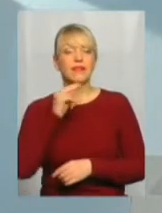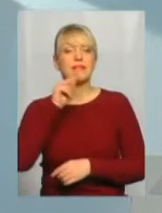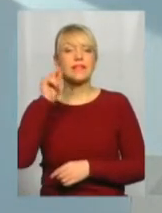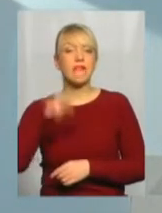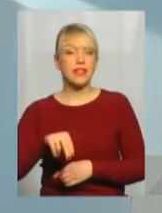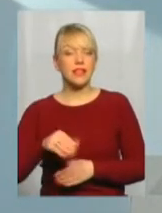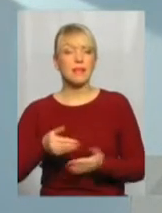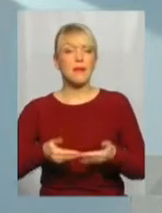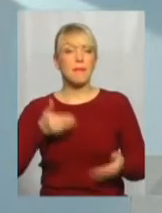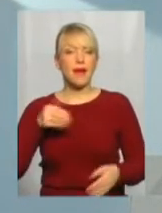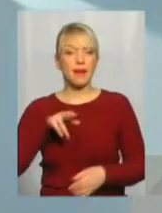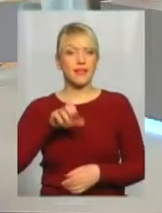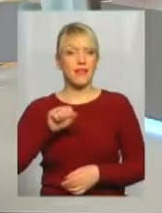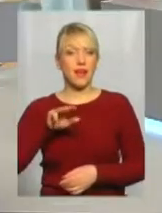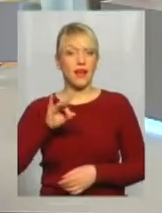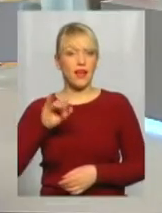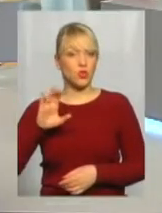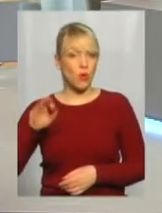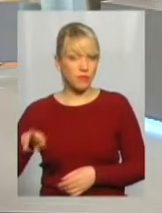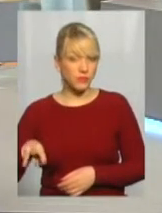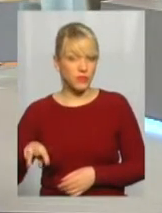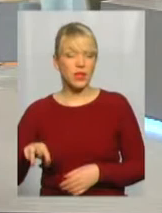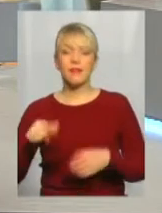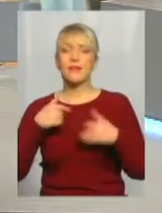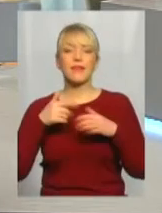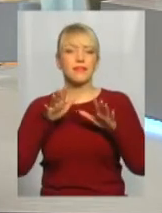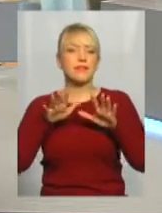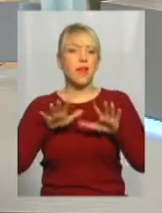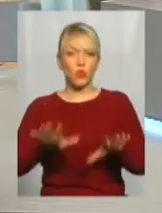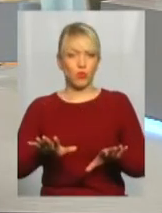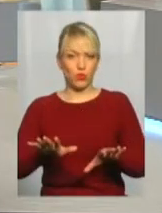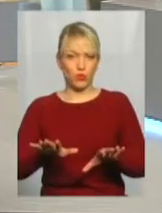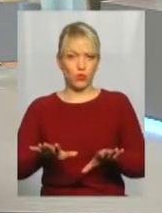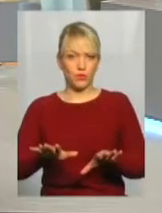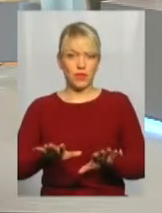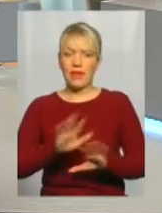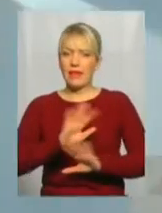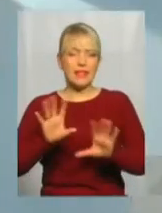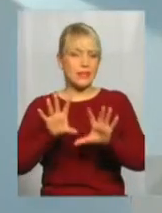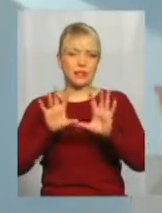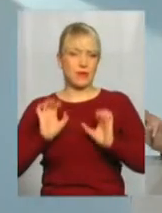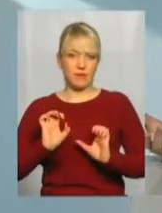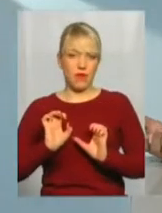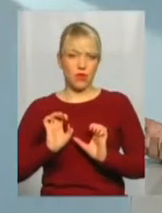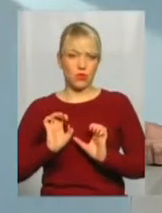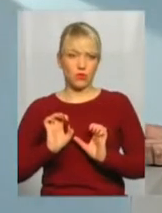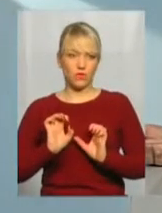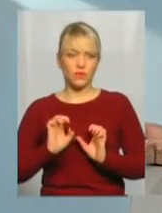Тарасом. Я не люблю і не сприймаю, як